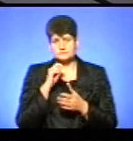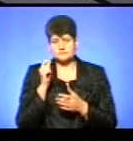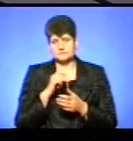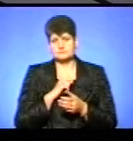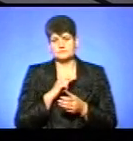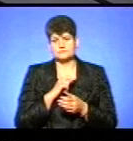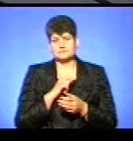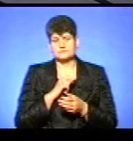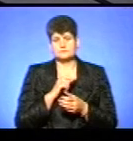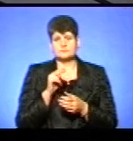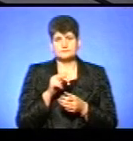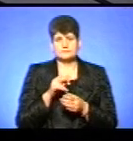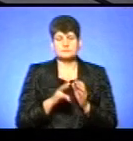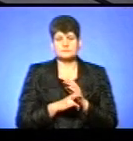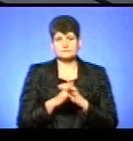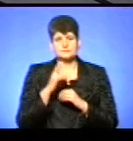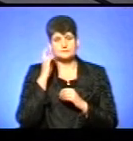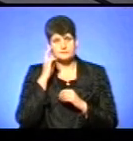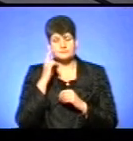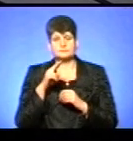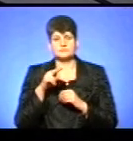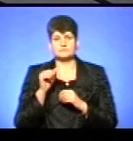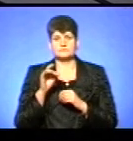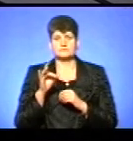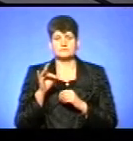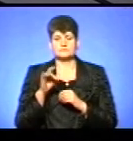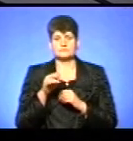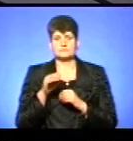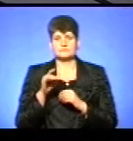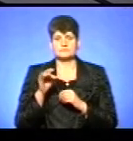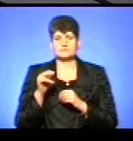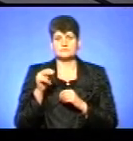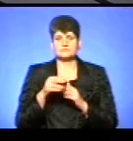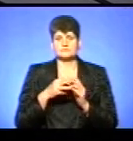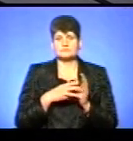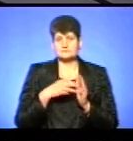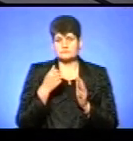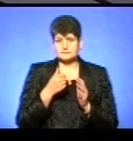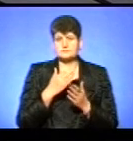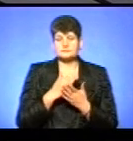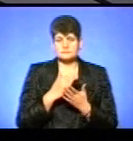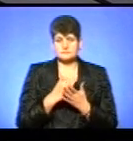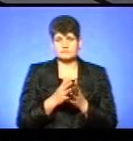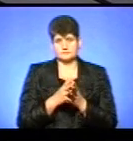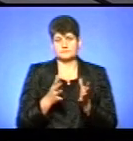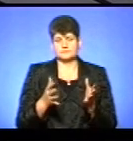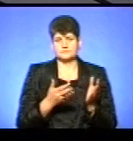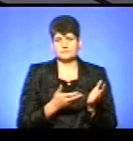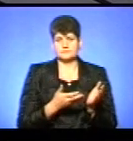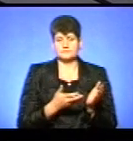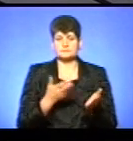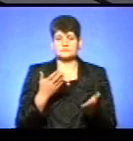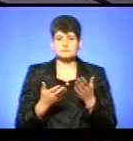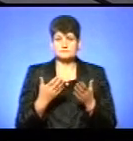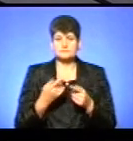православної церкви, Київської патріархату вже у 2018 році є більше. Тим не